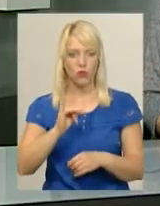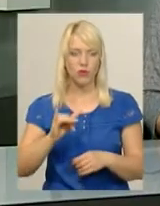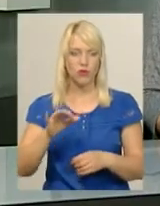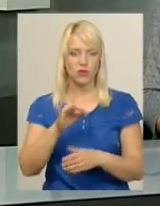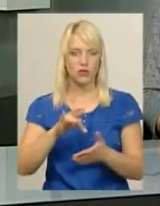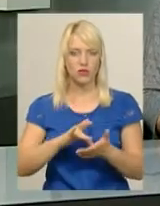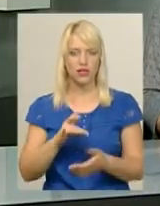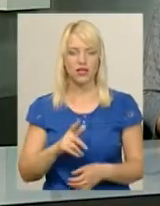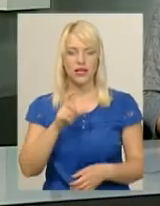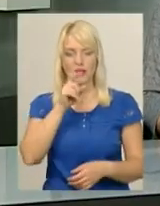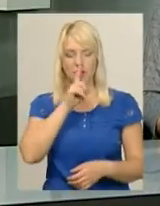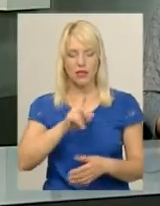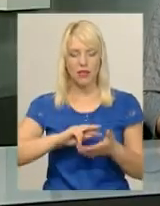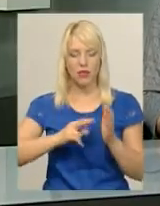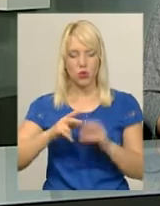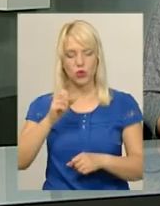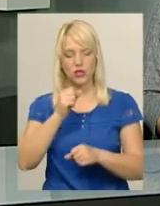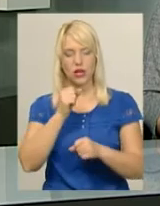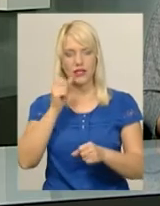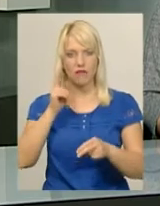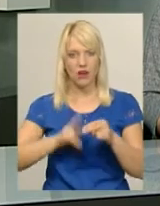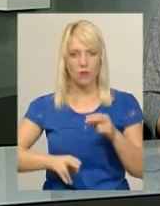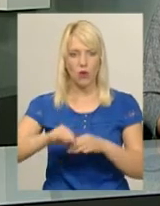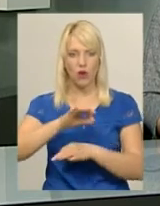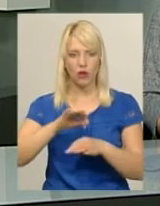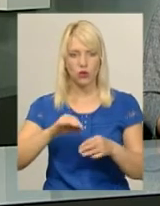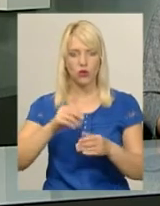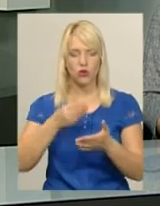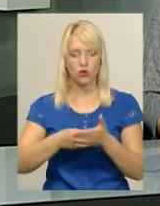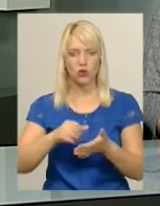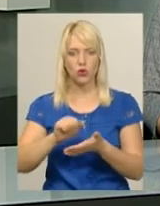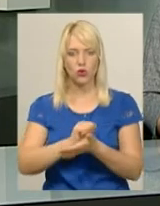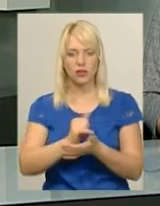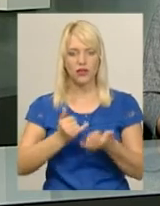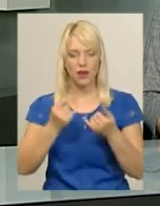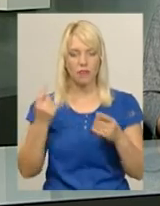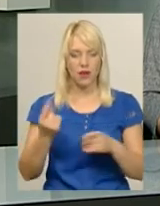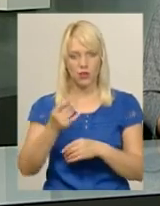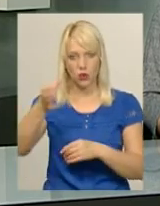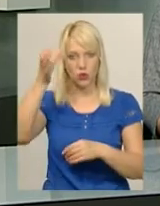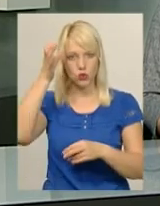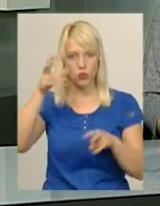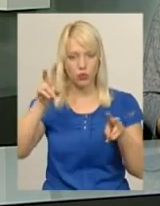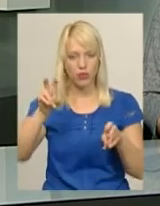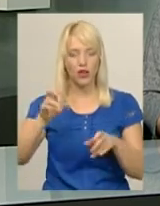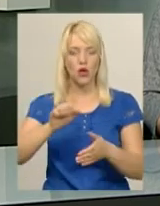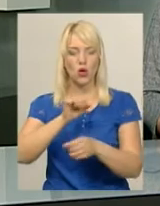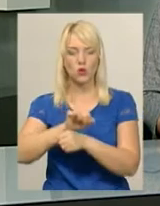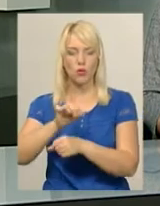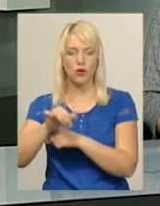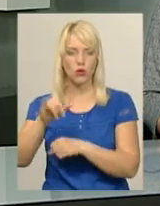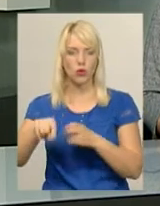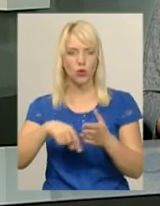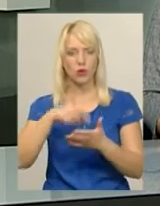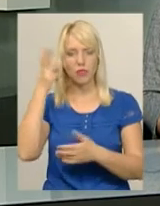За місяць планують завершити розробку проєктно-кошторисної документації для перших п'яти розумних зупинок у Хмельницькому. Про це